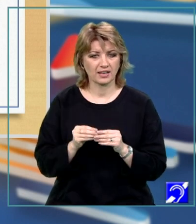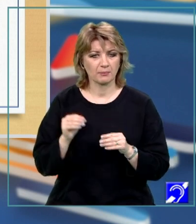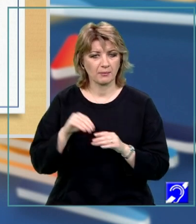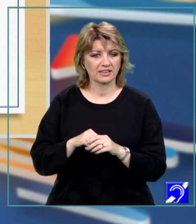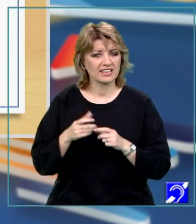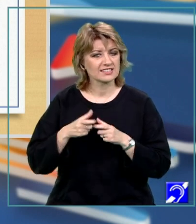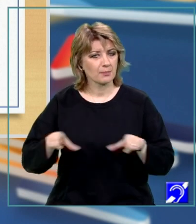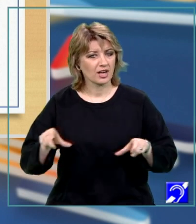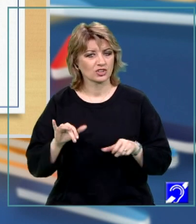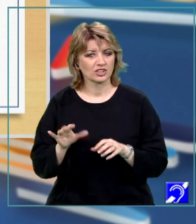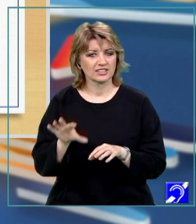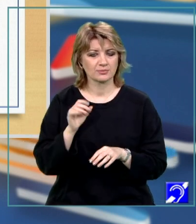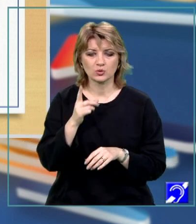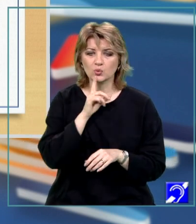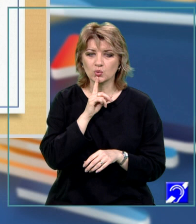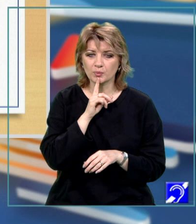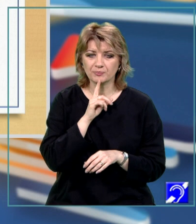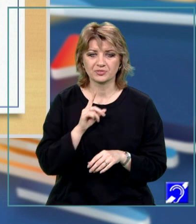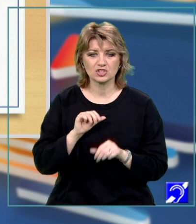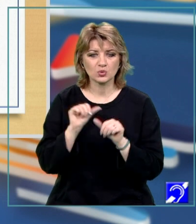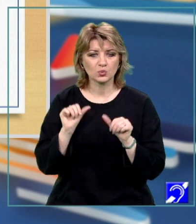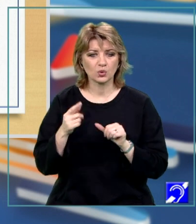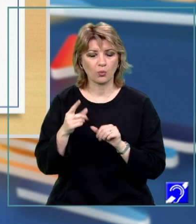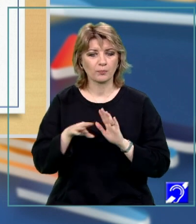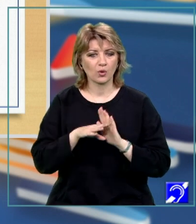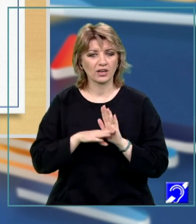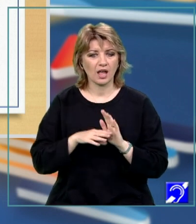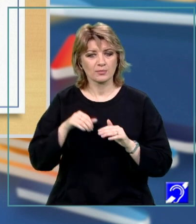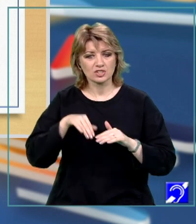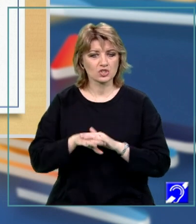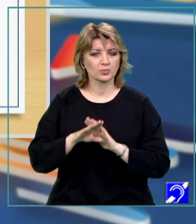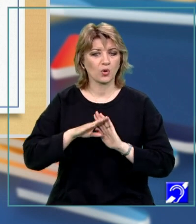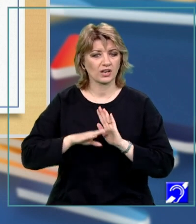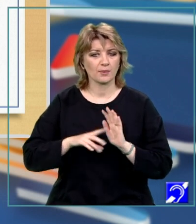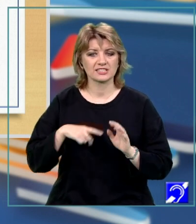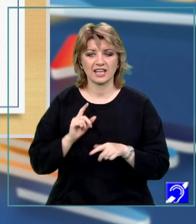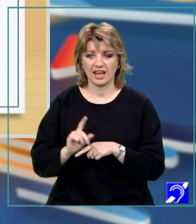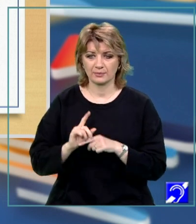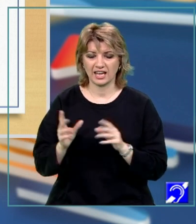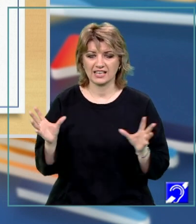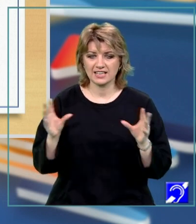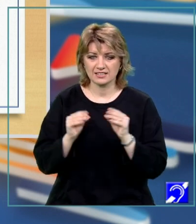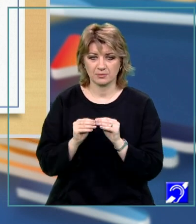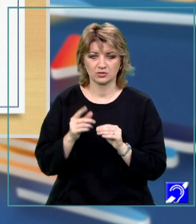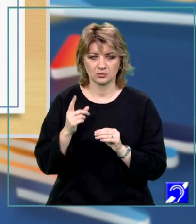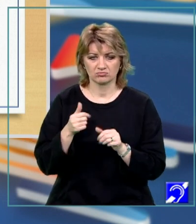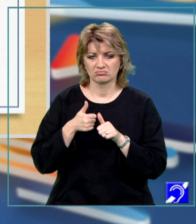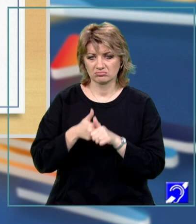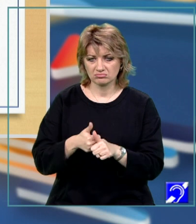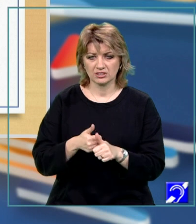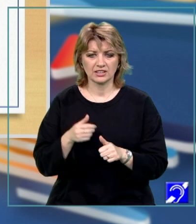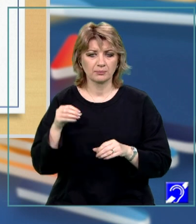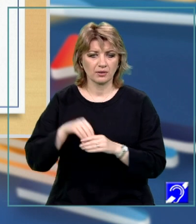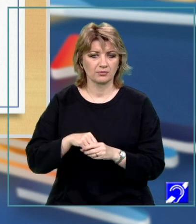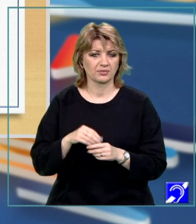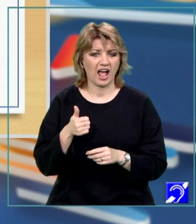este identificat printr-un nume. În structura unui program, subprogramele sunt elemente care se asamblează în mod corespunzător implementării